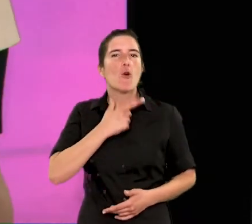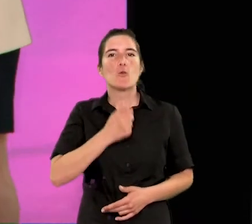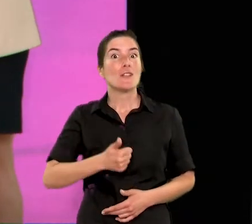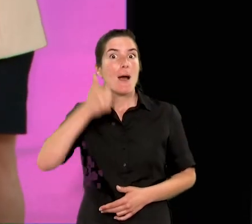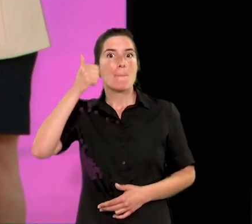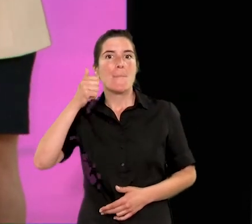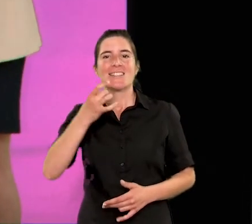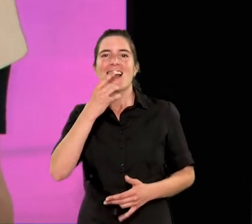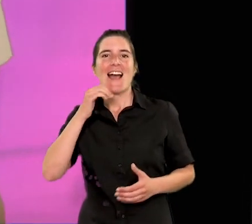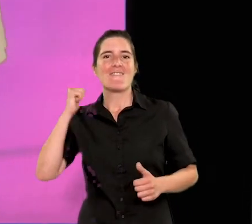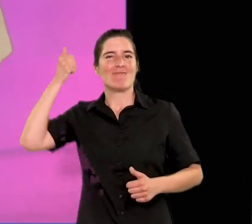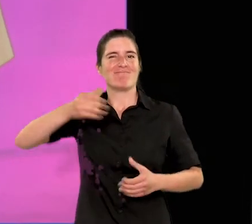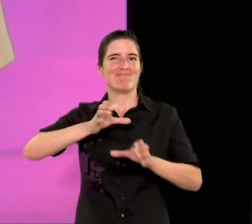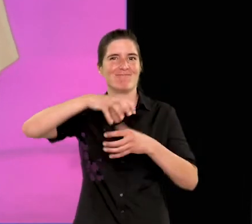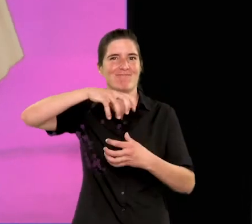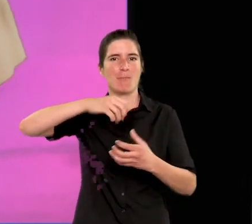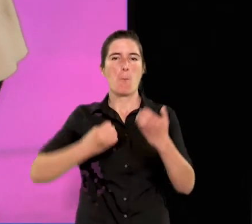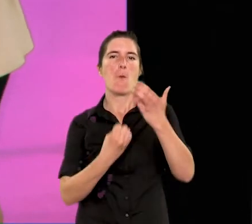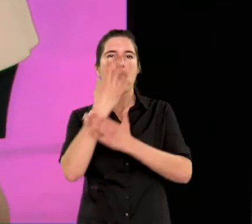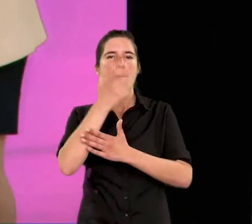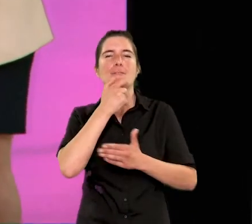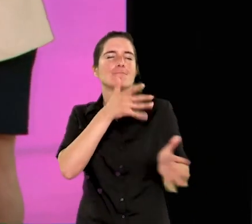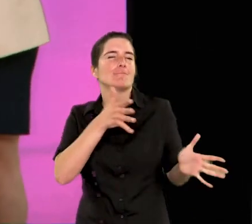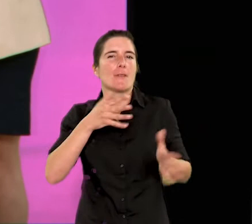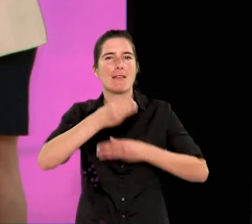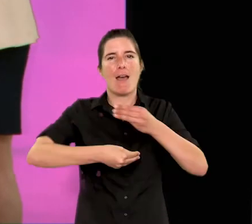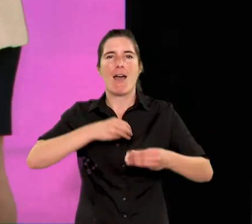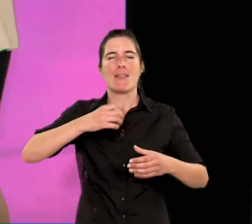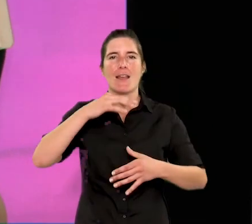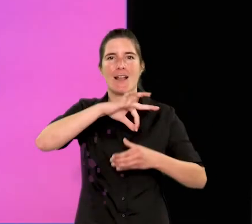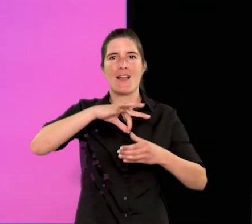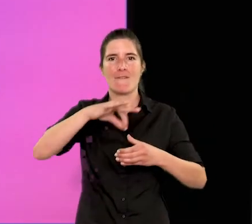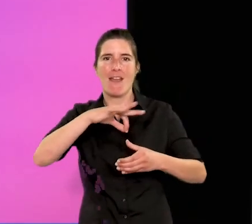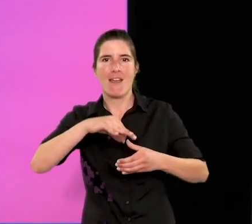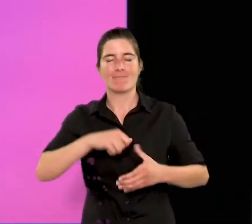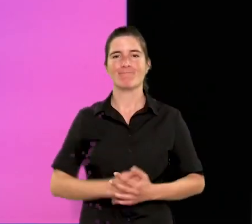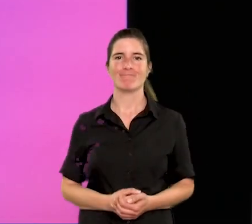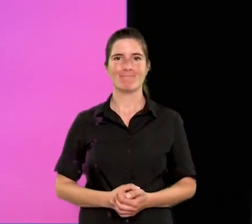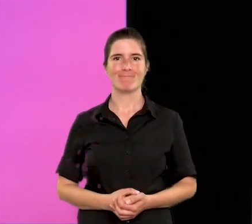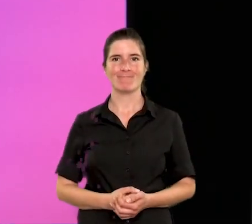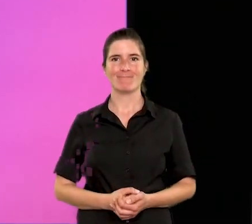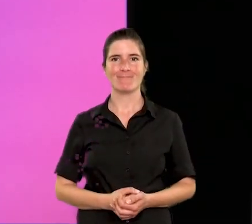I de jo particularment m'estim més la cafetera italiana! M'agrada moltíssim a ce matins fer-me cafetera d'això! Escoltà, és aquí bastant bé, això!